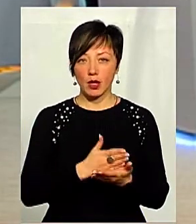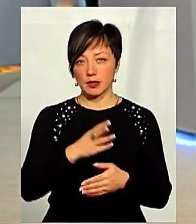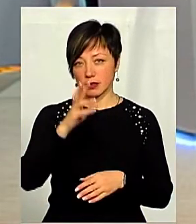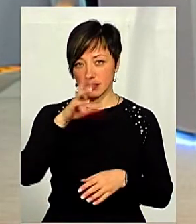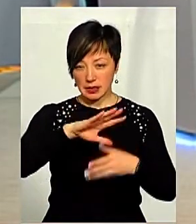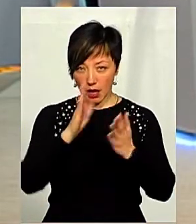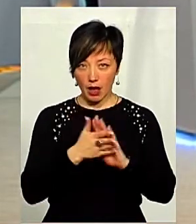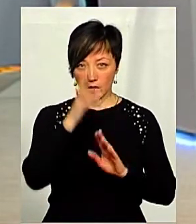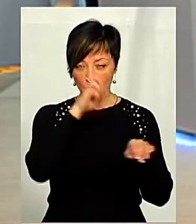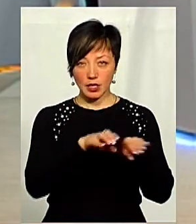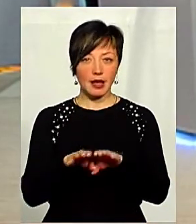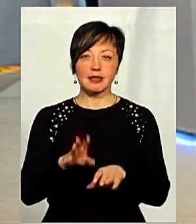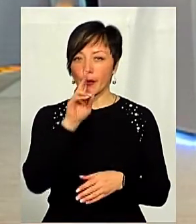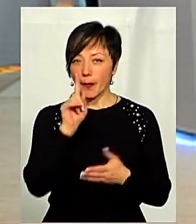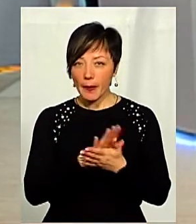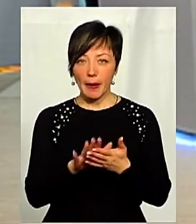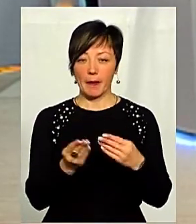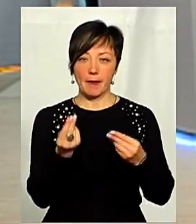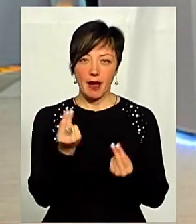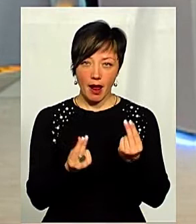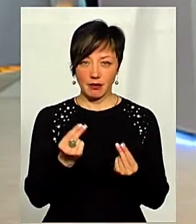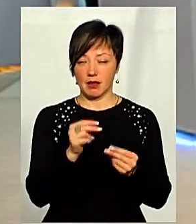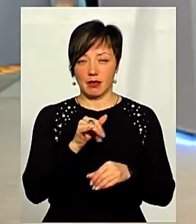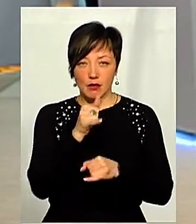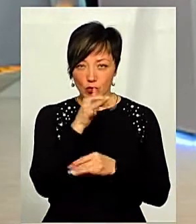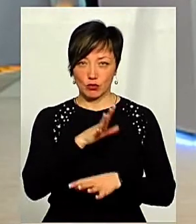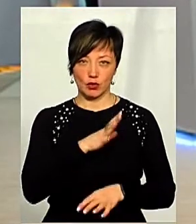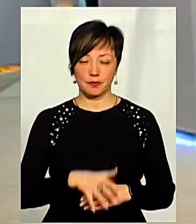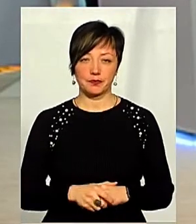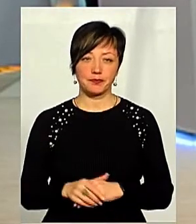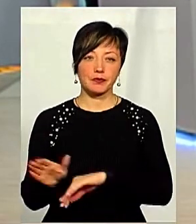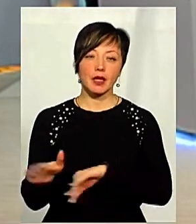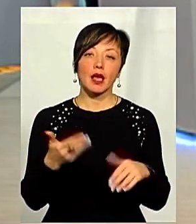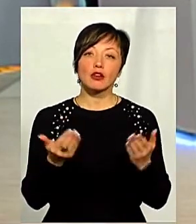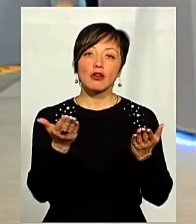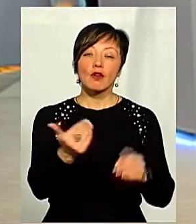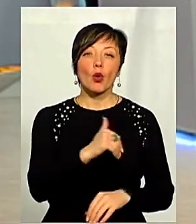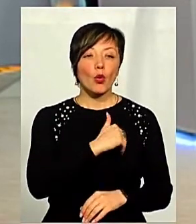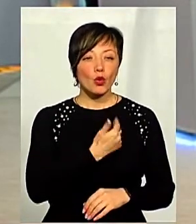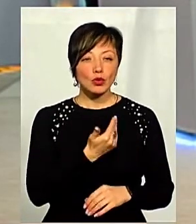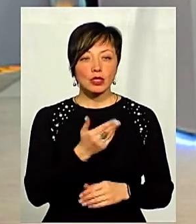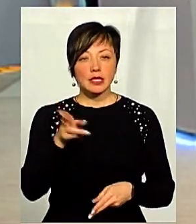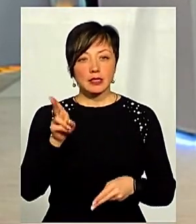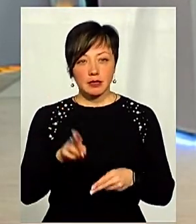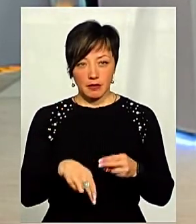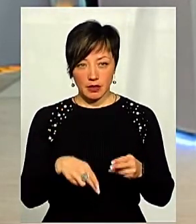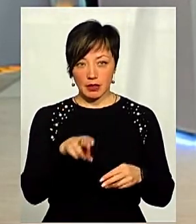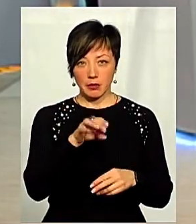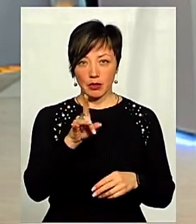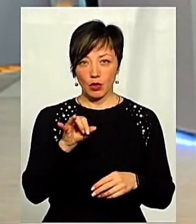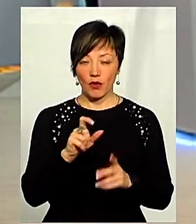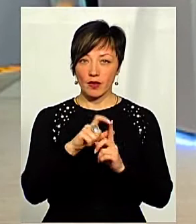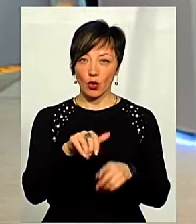тобто нелегальних проявів бути не може. Це як світка позиція президента. Панове експерти, якщо ви хочете завершити, пан Дмитро,